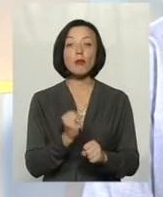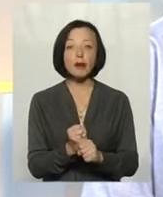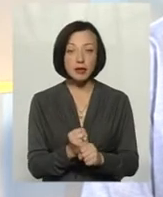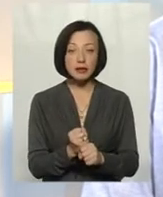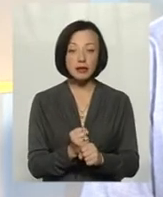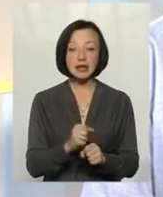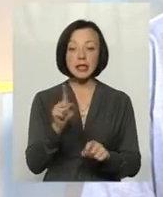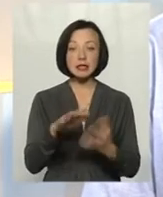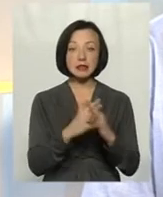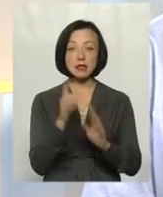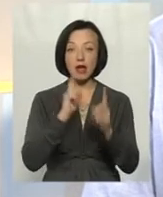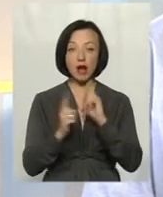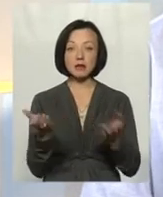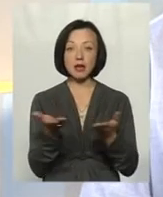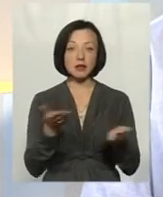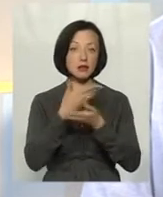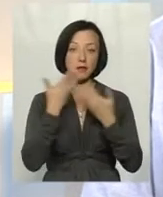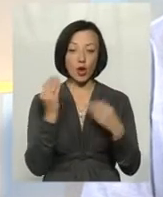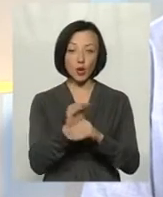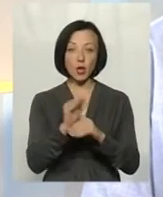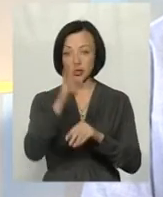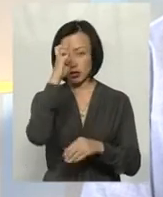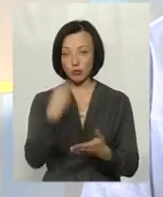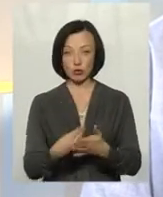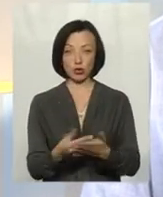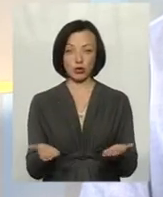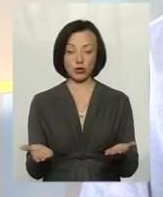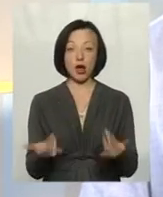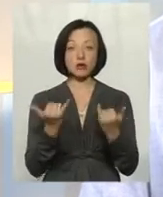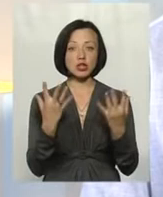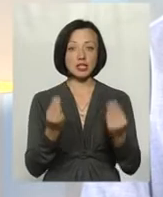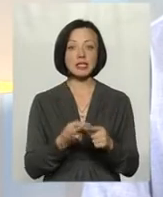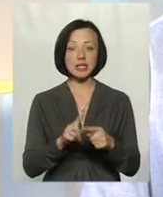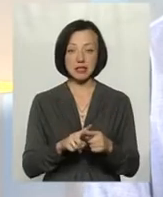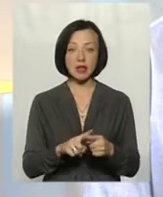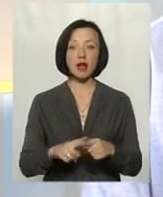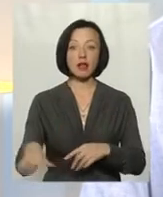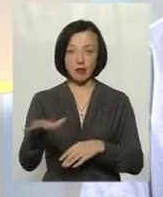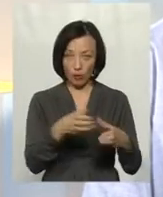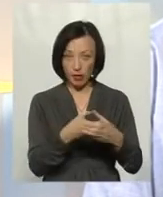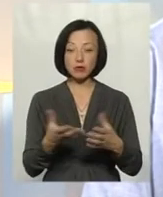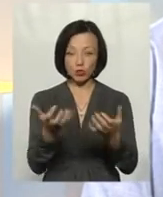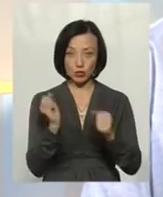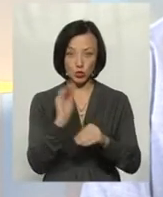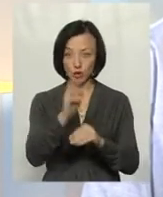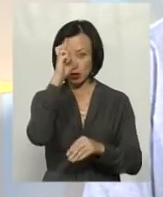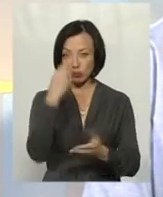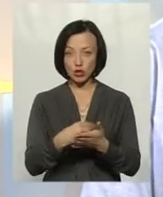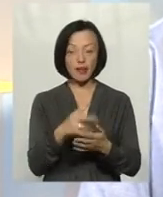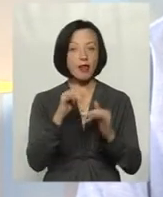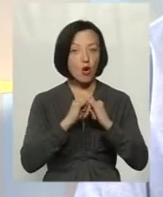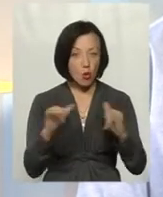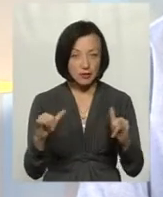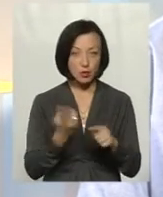ті сільські ради, які, я ж кажу, не мають дотацій з державного бюджету? На сьогоднішній день ці тергромади також отримали дотації з державного бюджету на